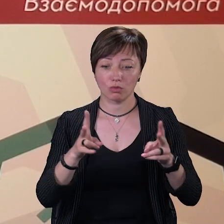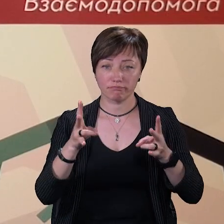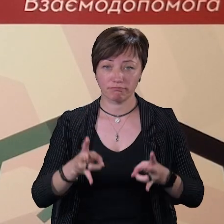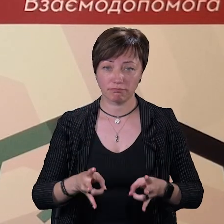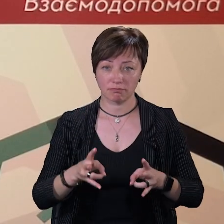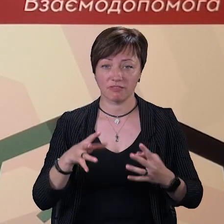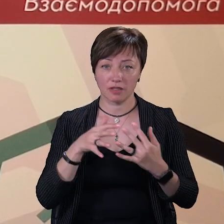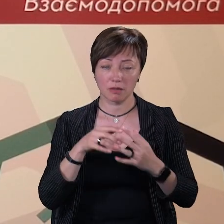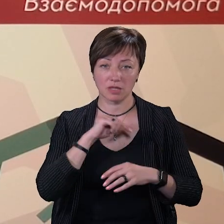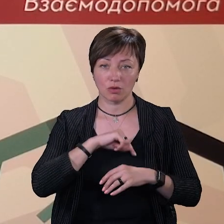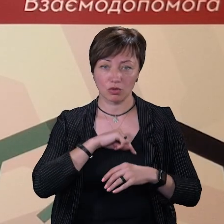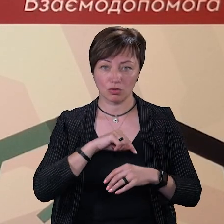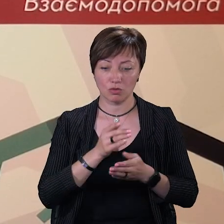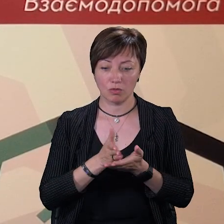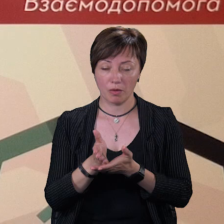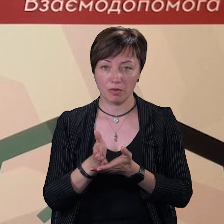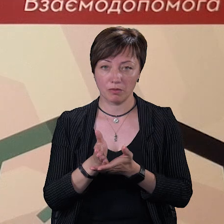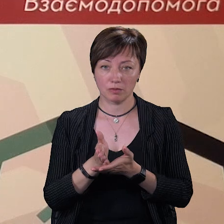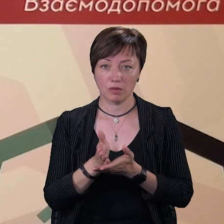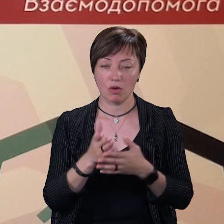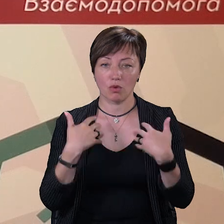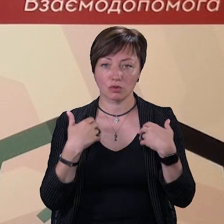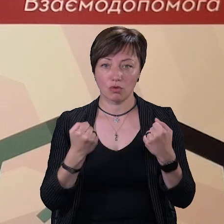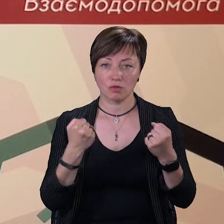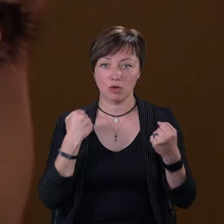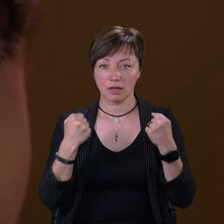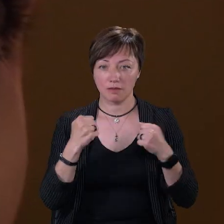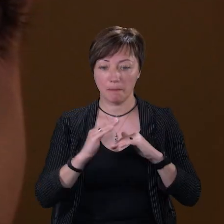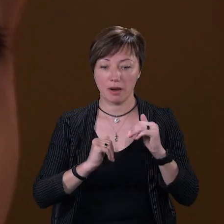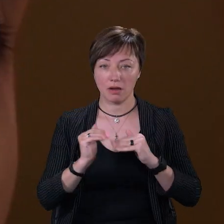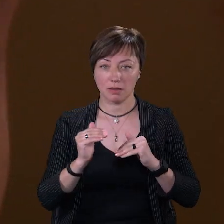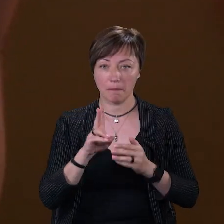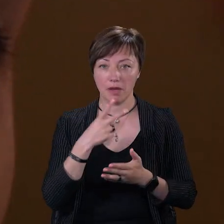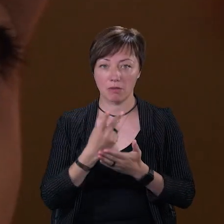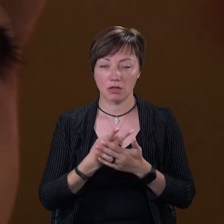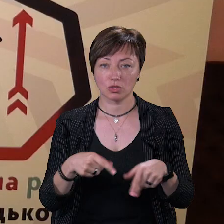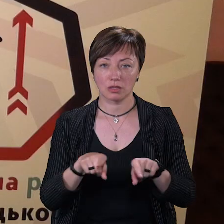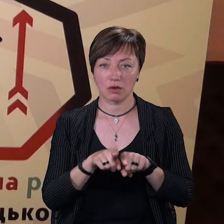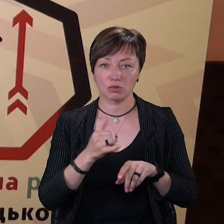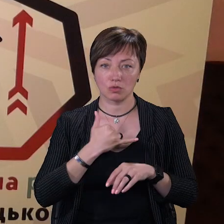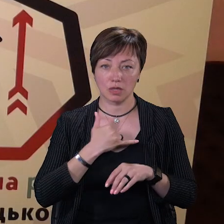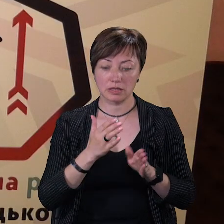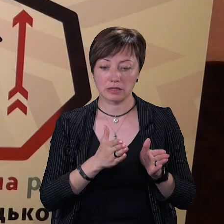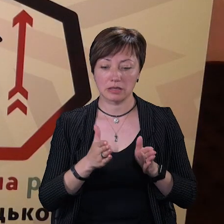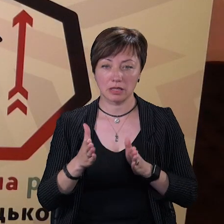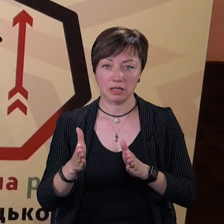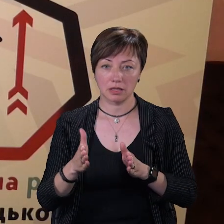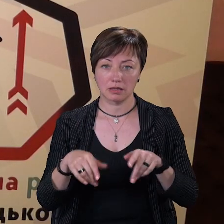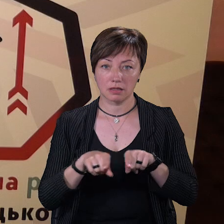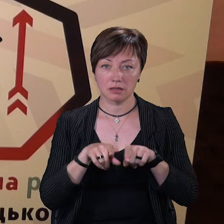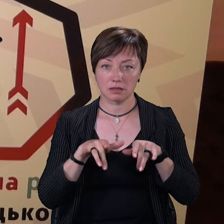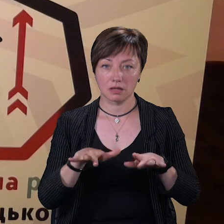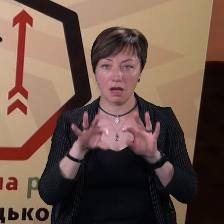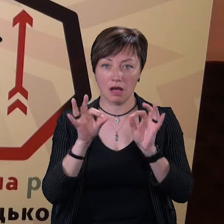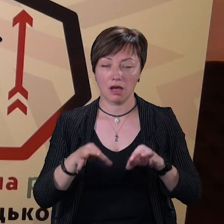постраждав від війни в психологічному напрямку. У оздоровчо-спортивні практики передбачена також у нас серія таких заходів, як